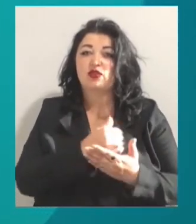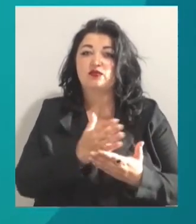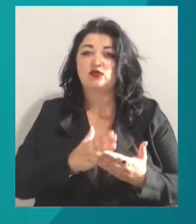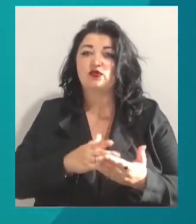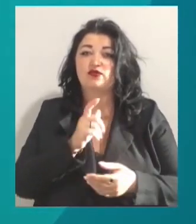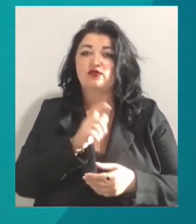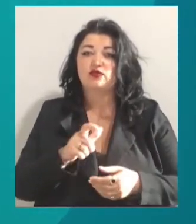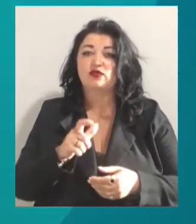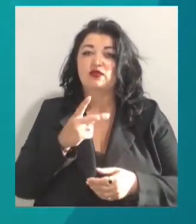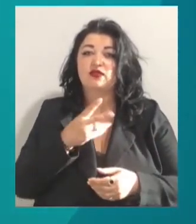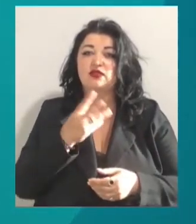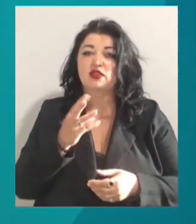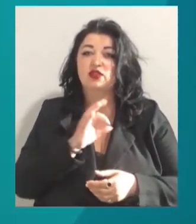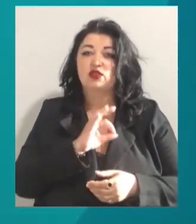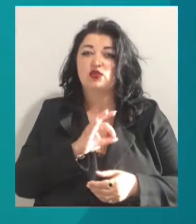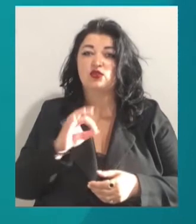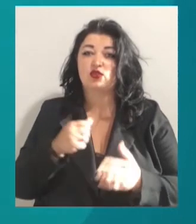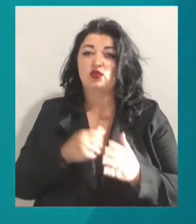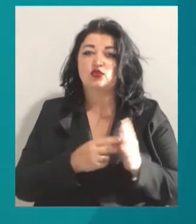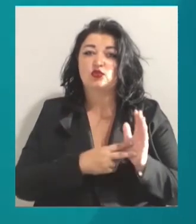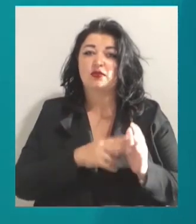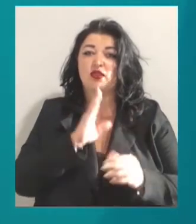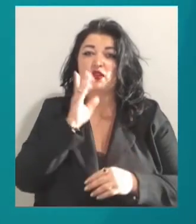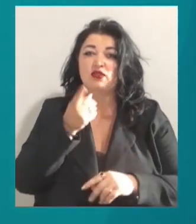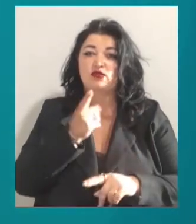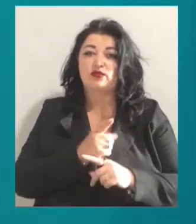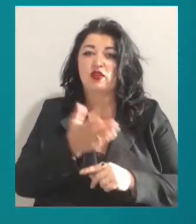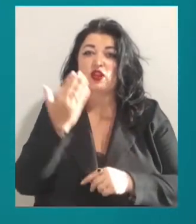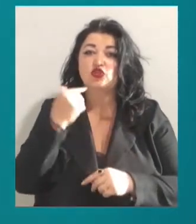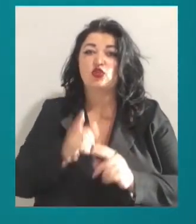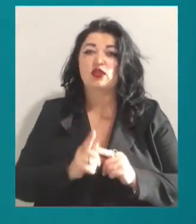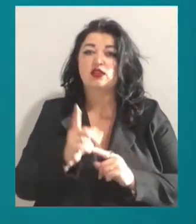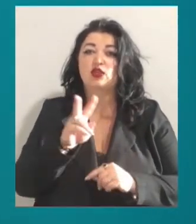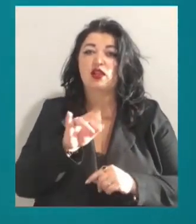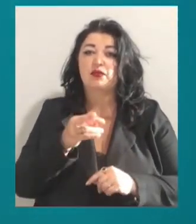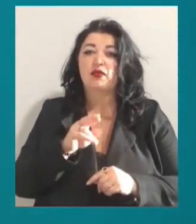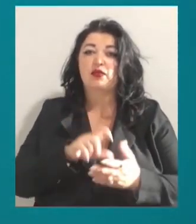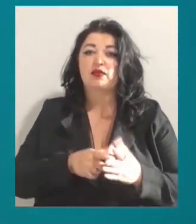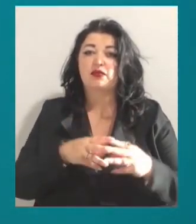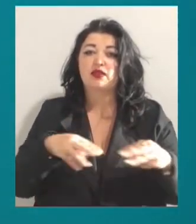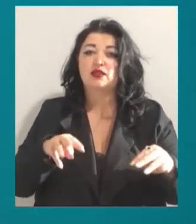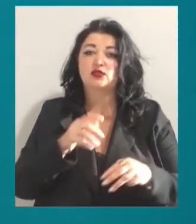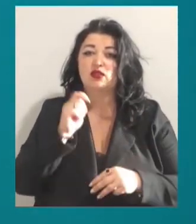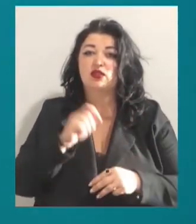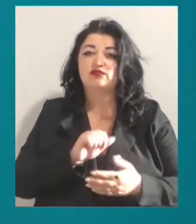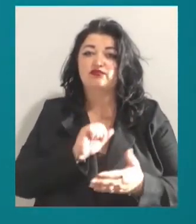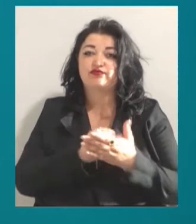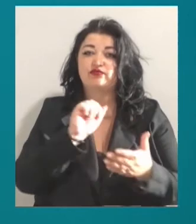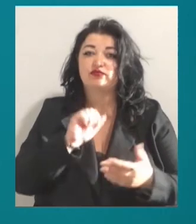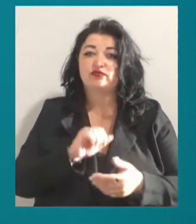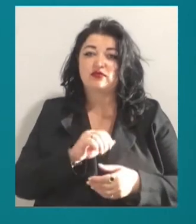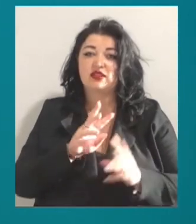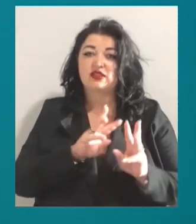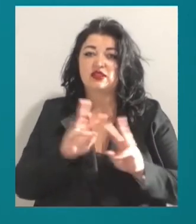з 23.00 до 7.00 ранку. Раніше, 11 липня, Кабінет міністрів України опублікував на своєму офіційному сайті